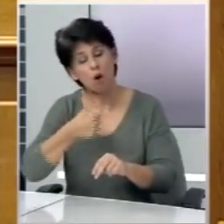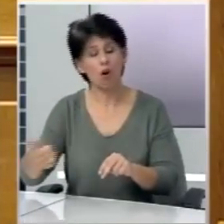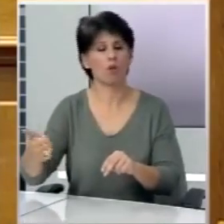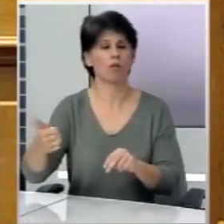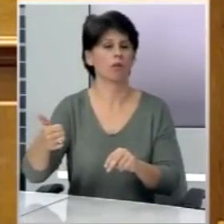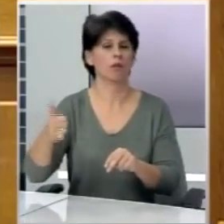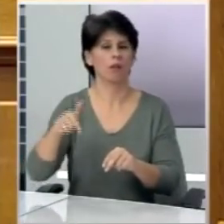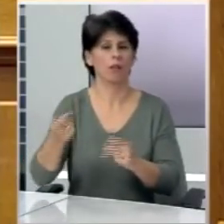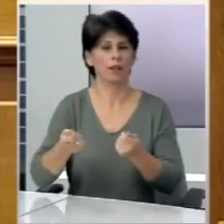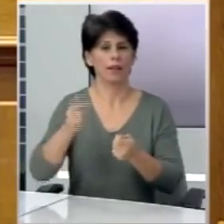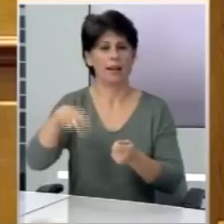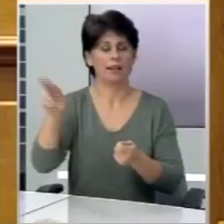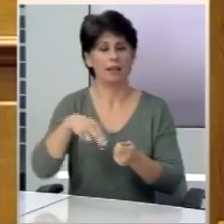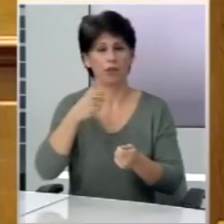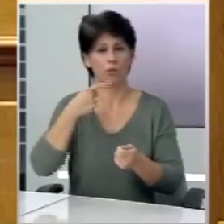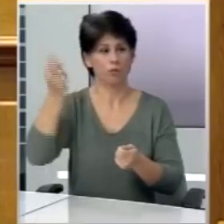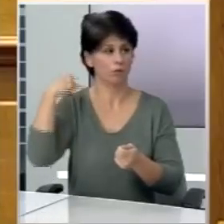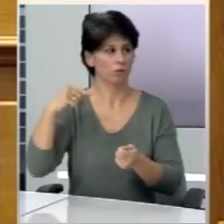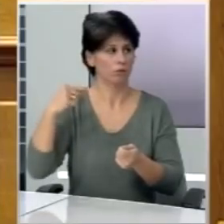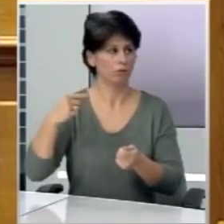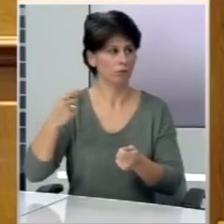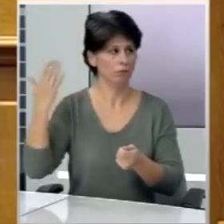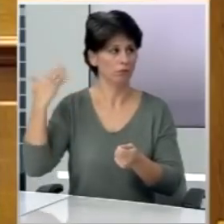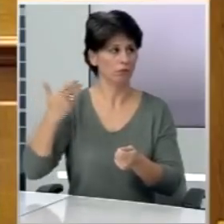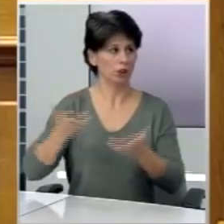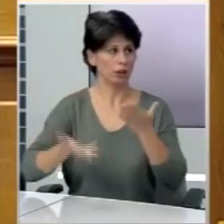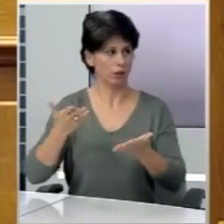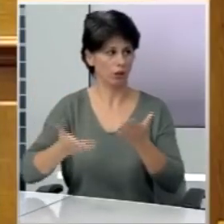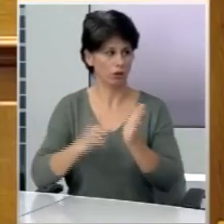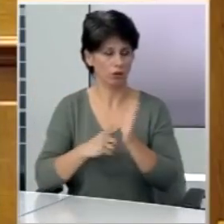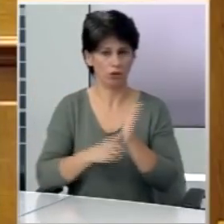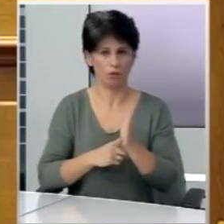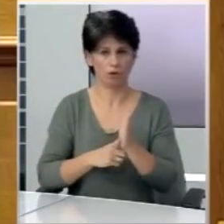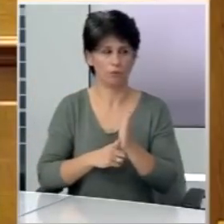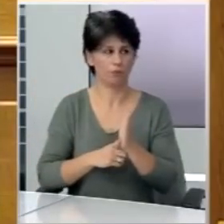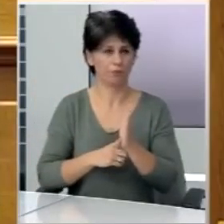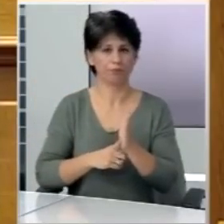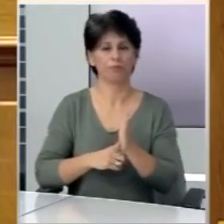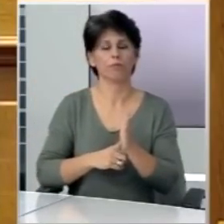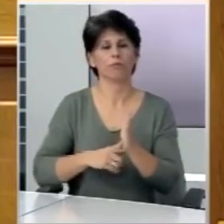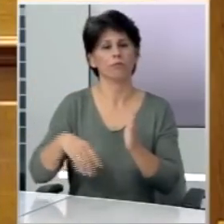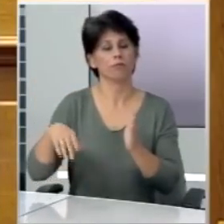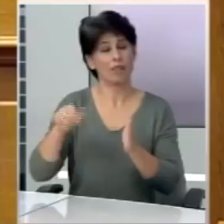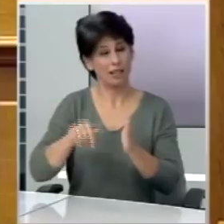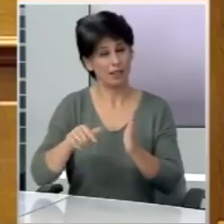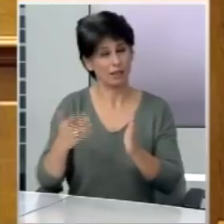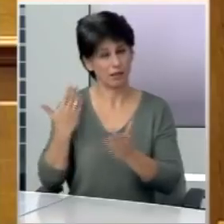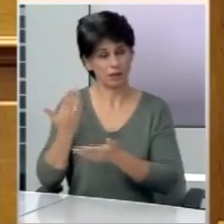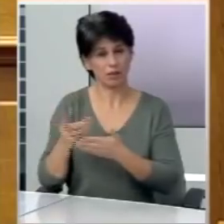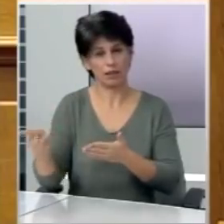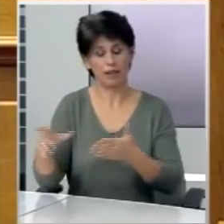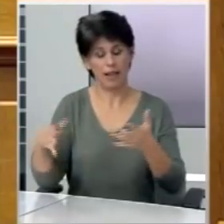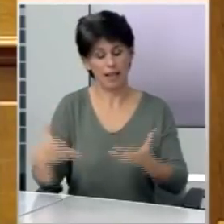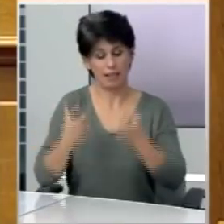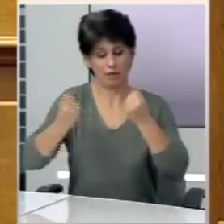μόνο για να καταργηθεί ο προηγούμενος πιο αναλογικός νόμος. Η επίκλυση εκ μέρουσας της εξασφάλισης της